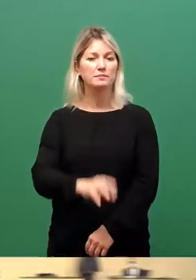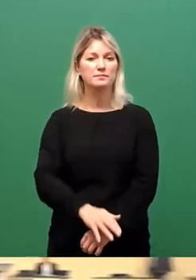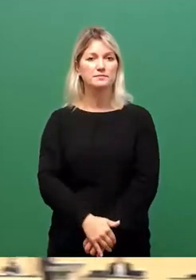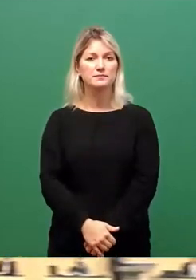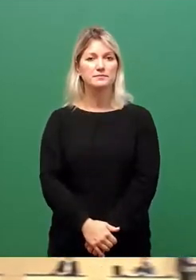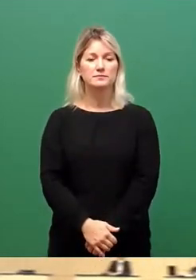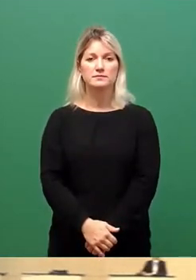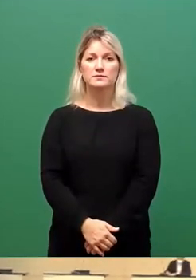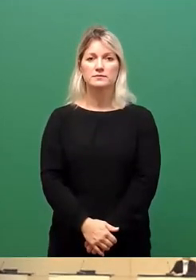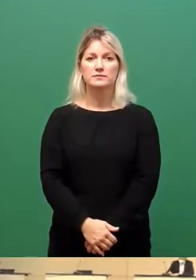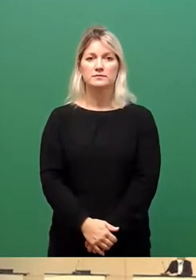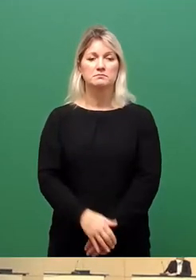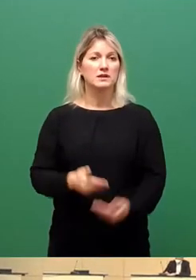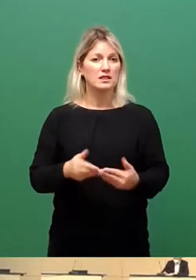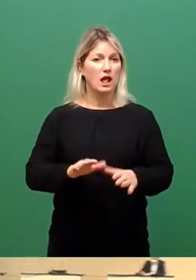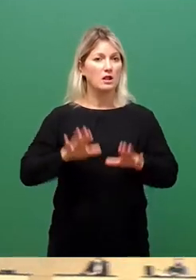Enthaltungen?